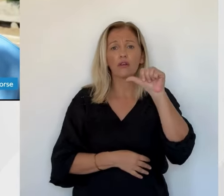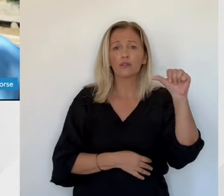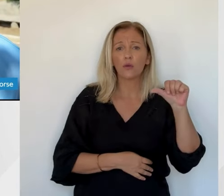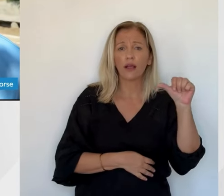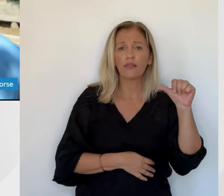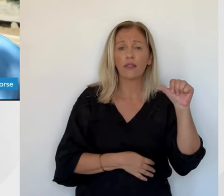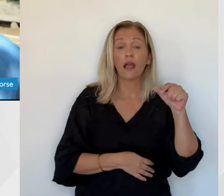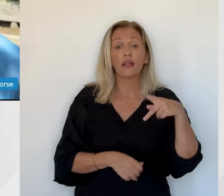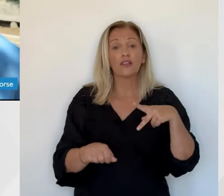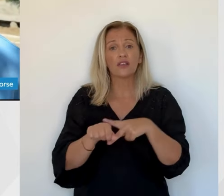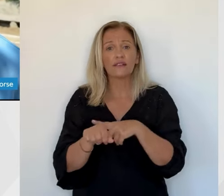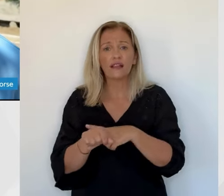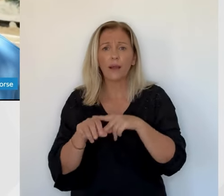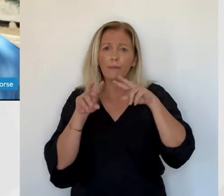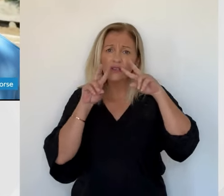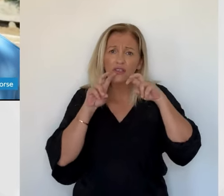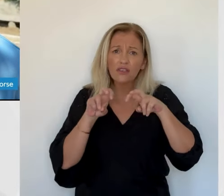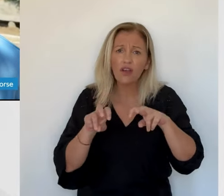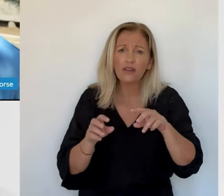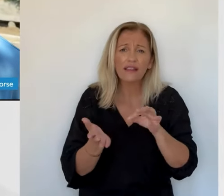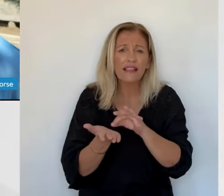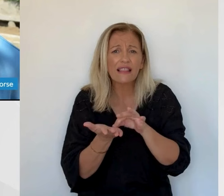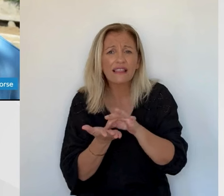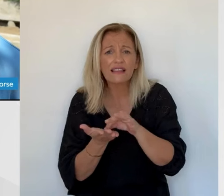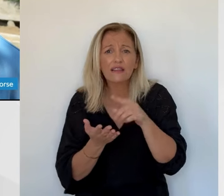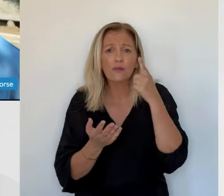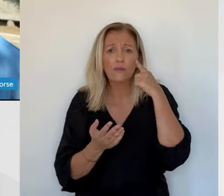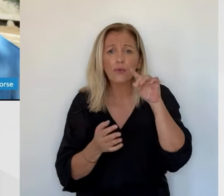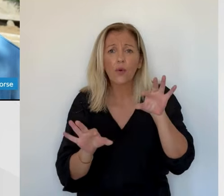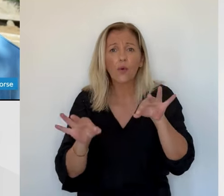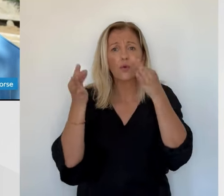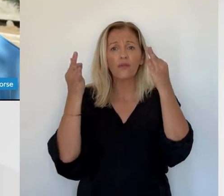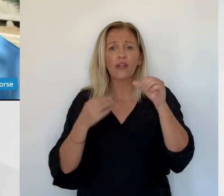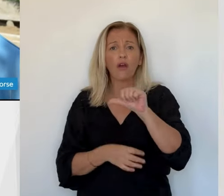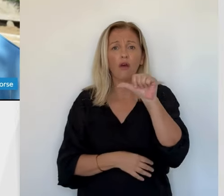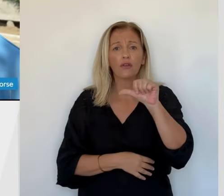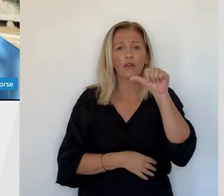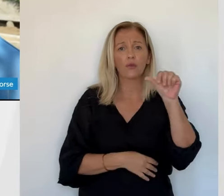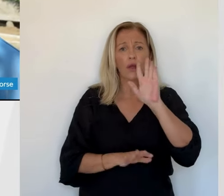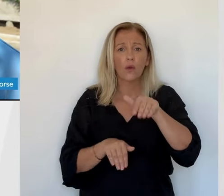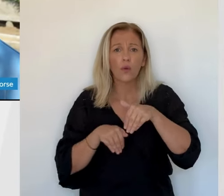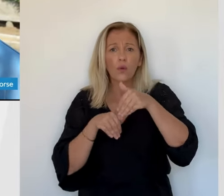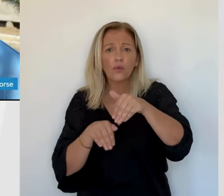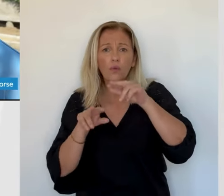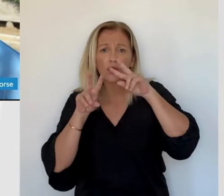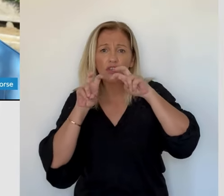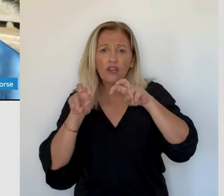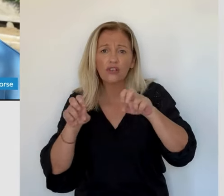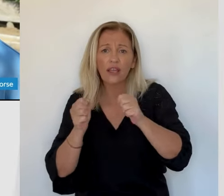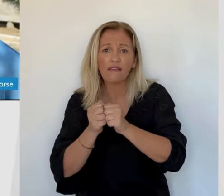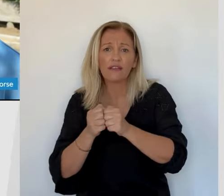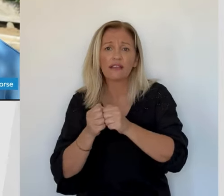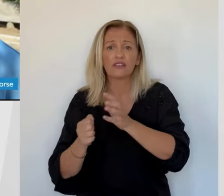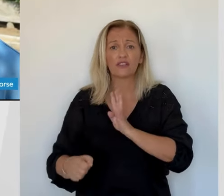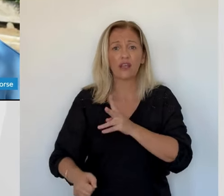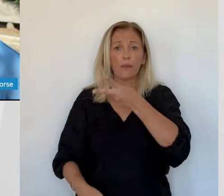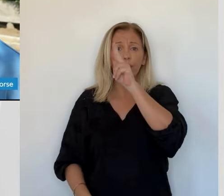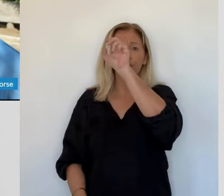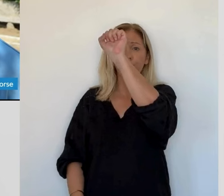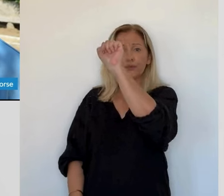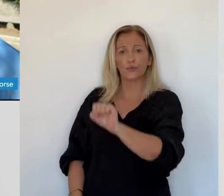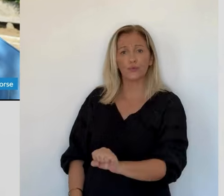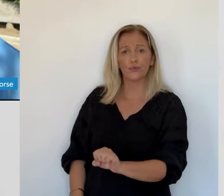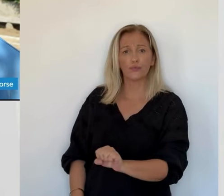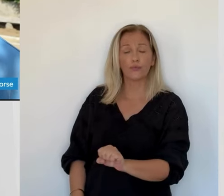continuent en élargissement sur le sud. Et nous, avec la population et